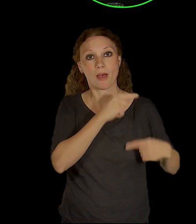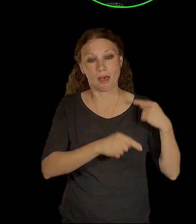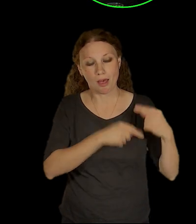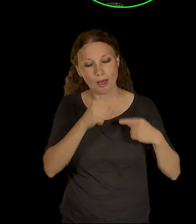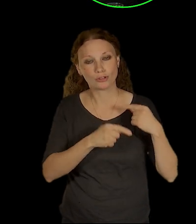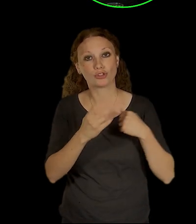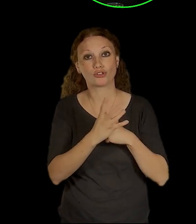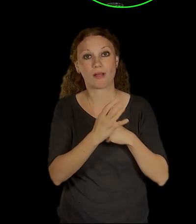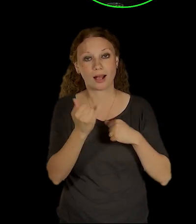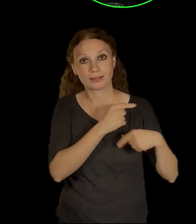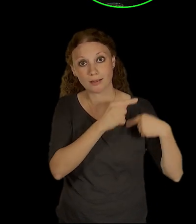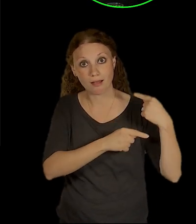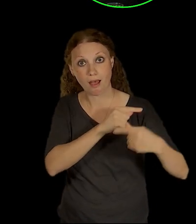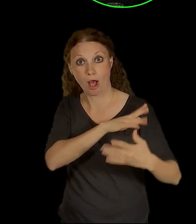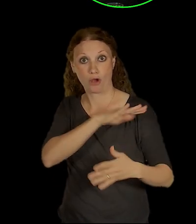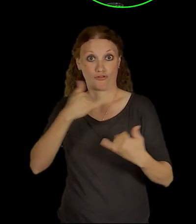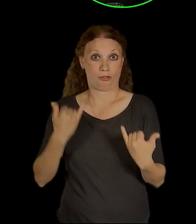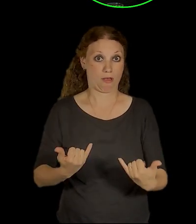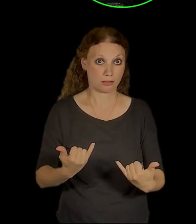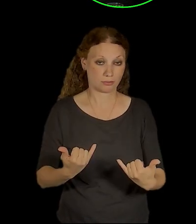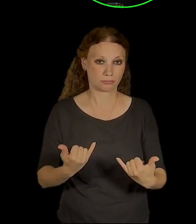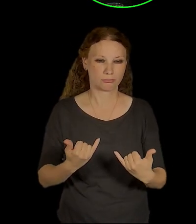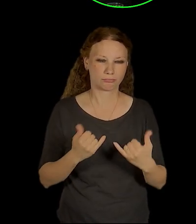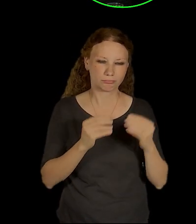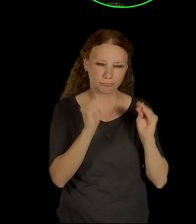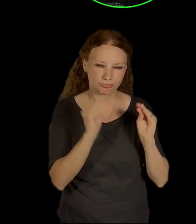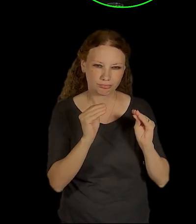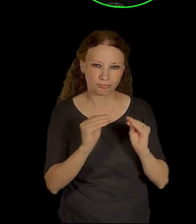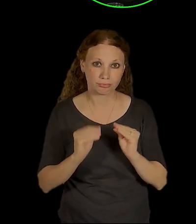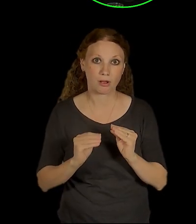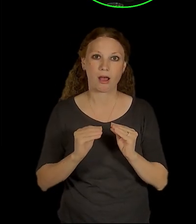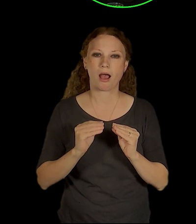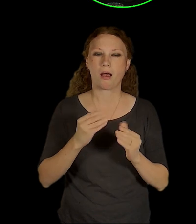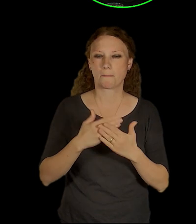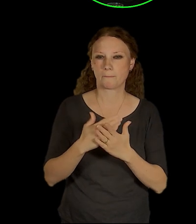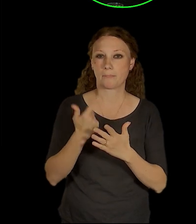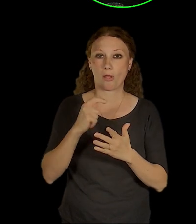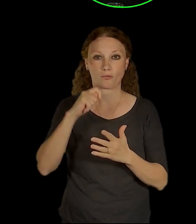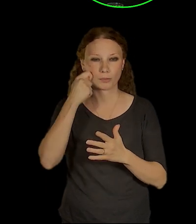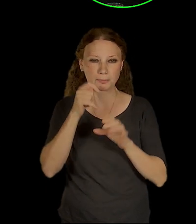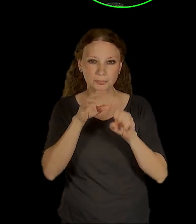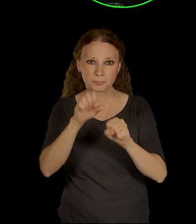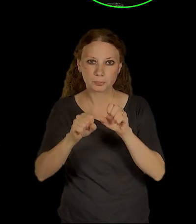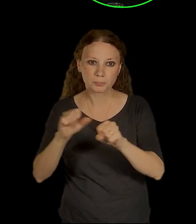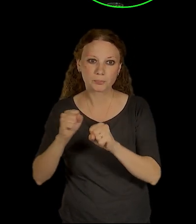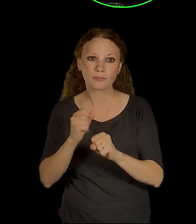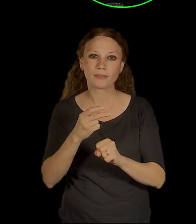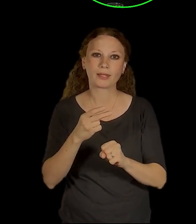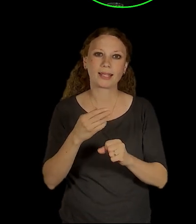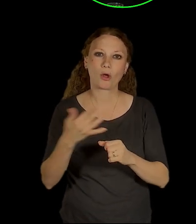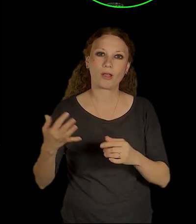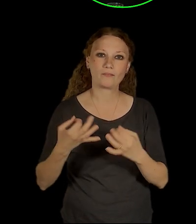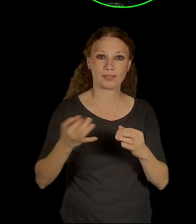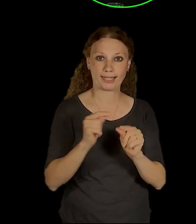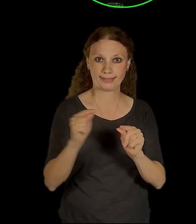až do dnešních dnů. A při té příležitosti jsme si všimli několika věcí, které se tam v souvislosti s tím budou